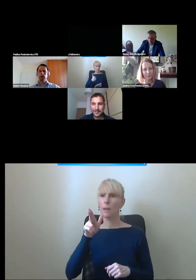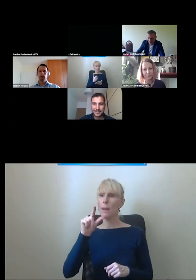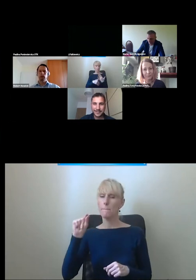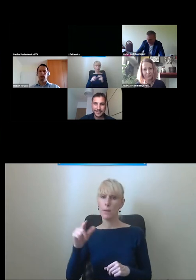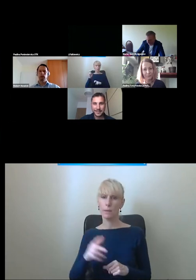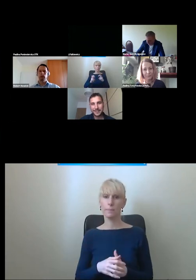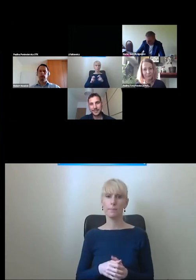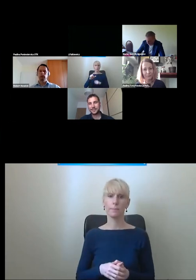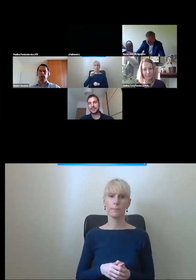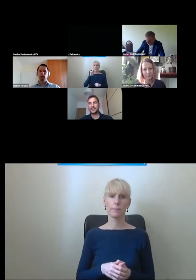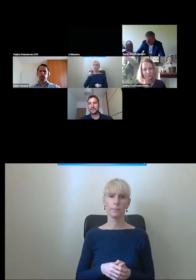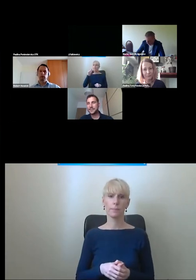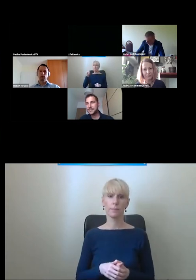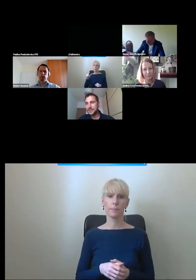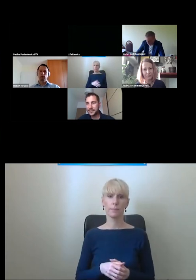powiedzmy z PKP,